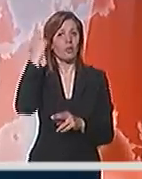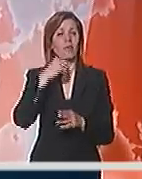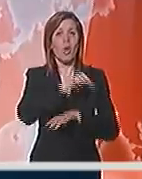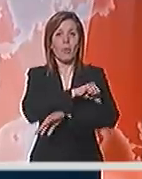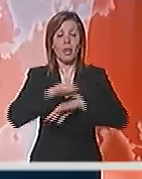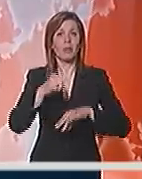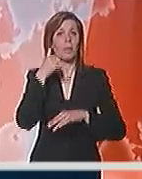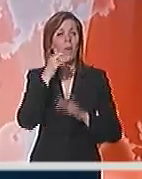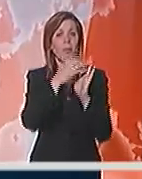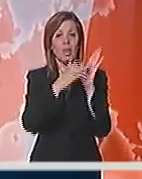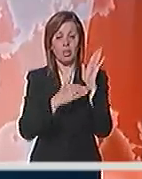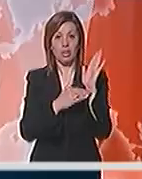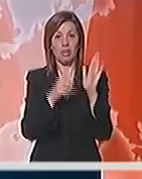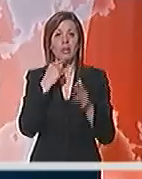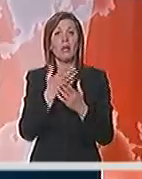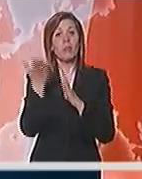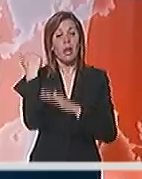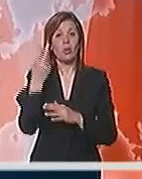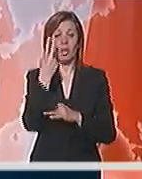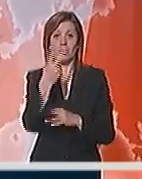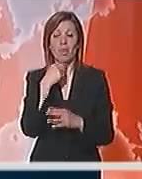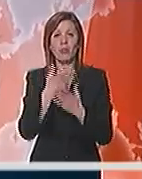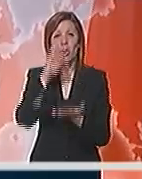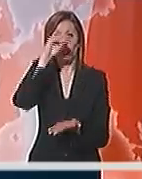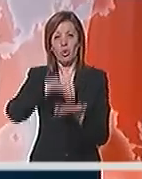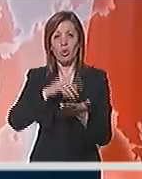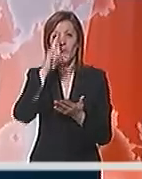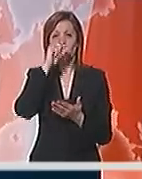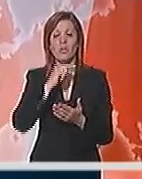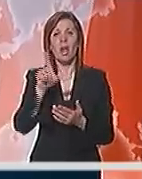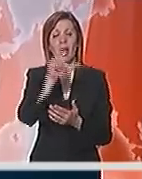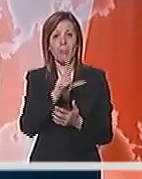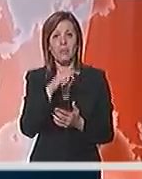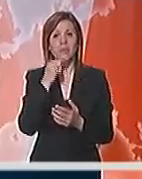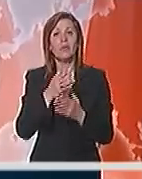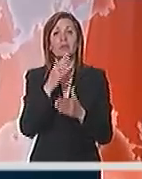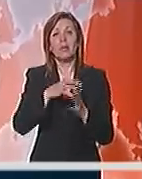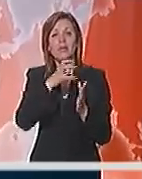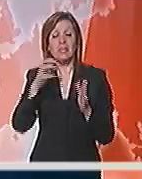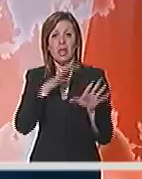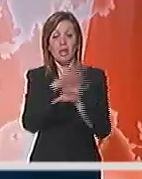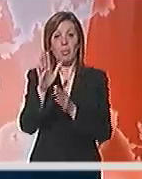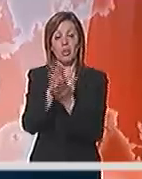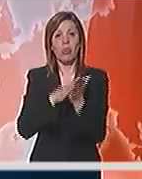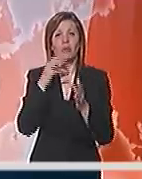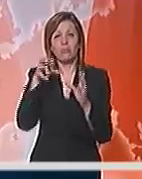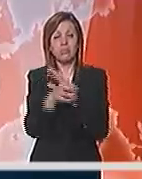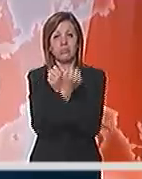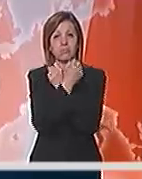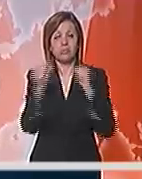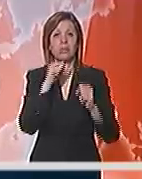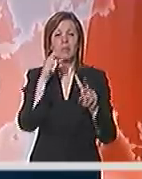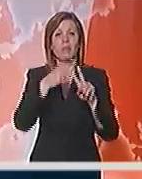operatera mobilne telefonije. Predskodna dva su se dogodila u opštini Leposavić, dok je serija napada počela miniranjem opreme